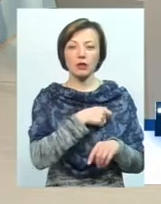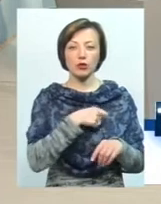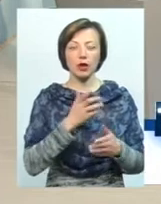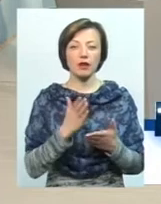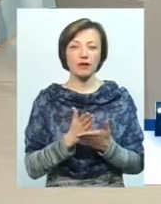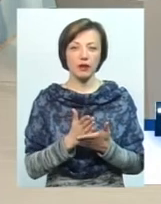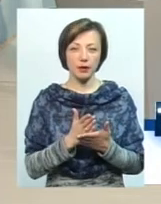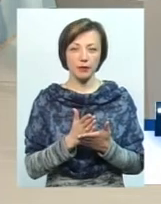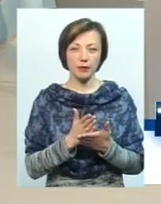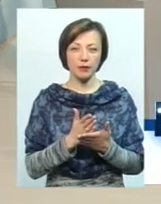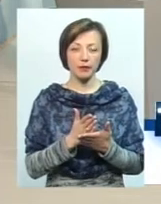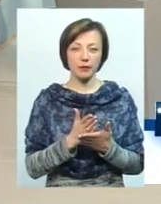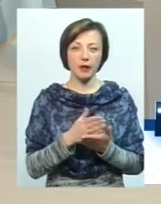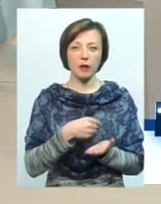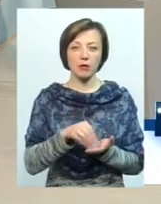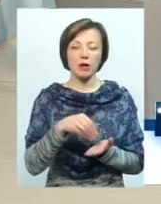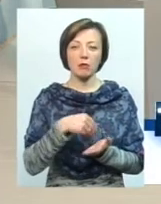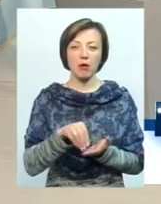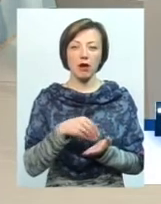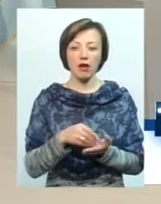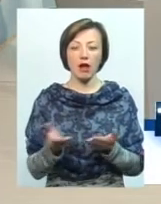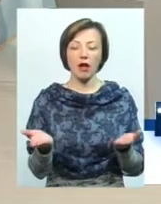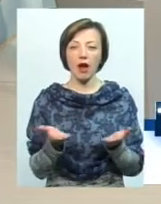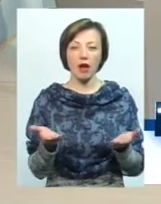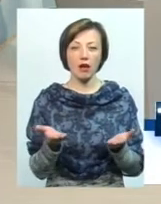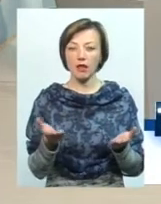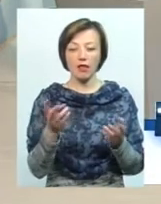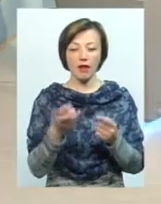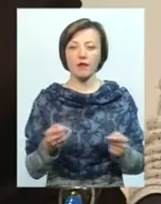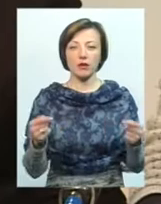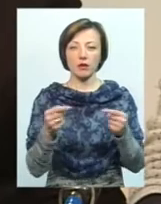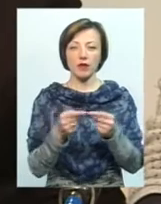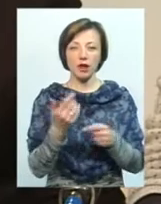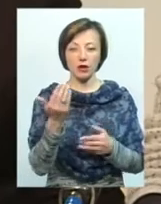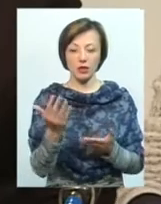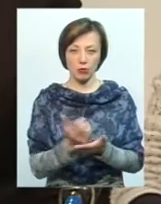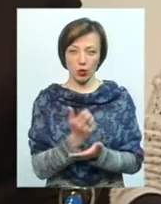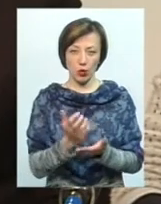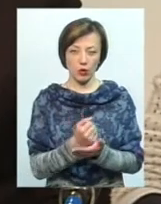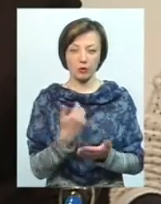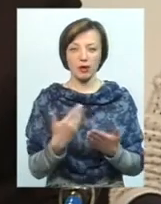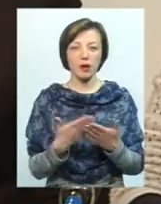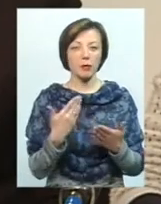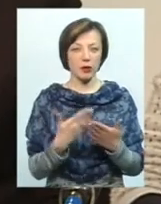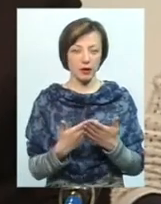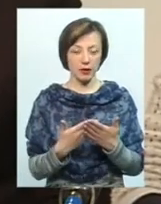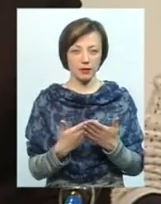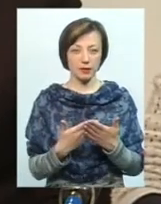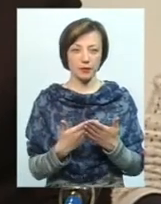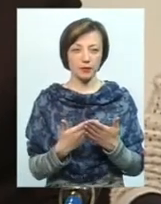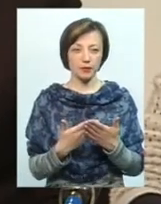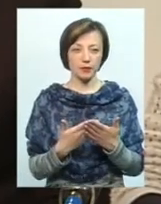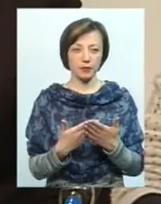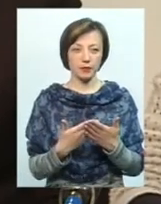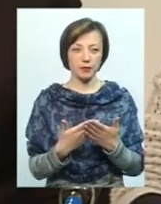є придбання, які не відповідають їхнім доходам. Якщо навести